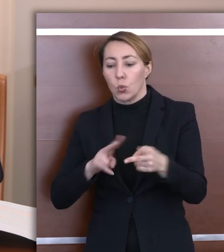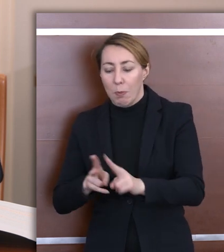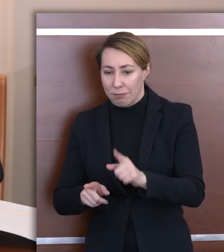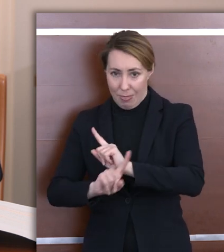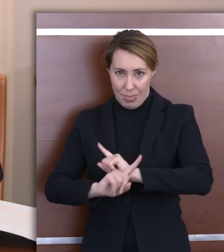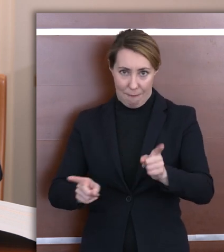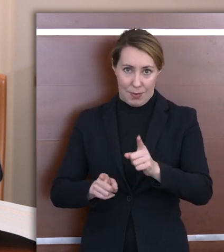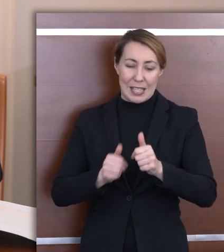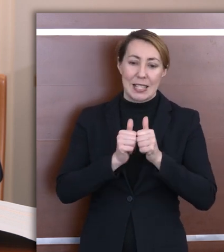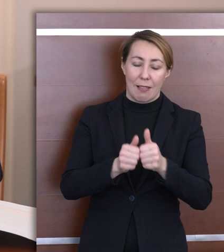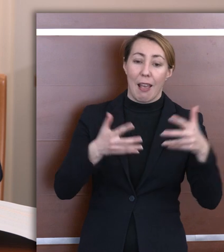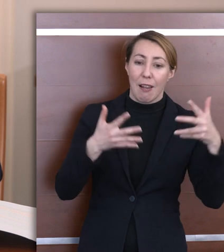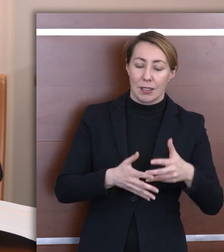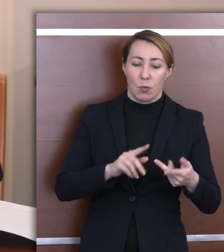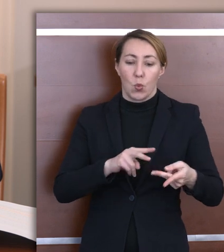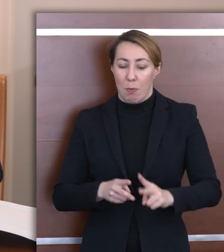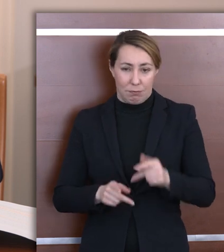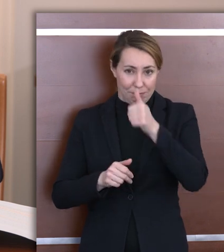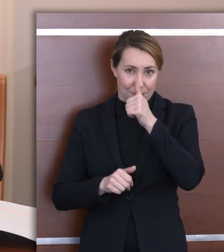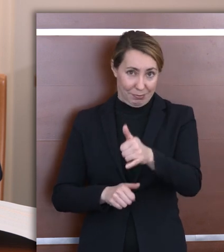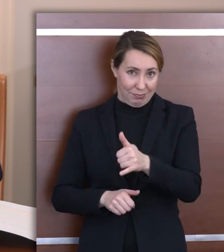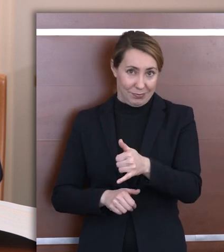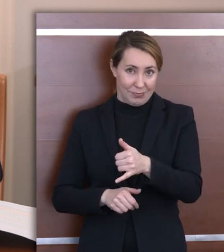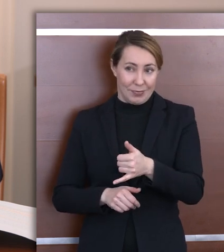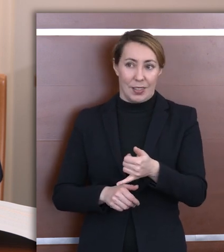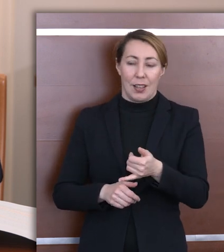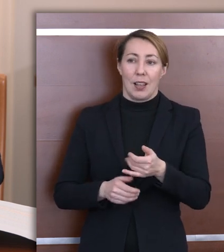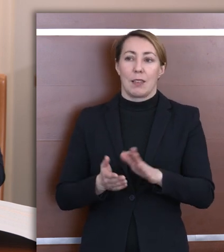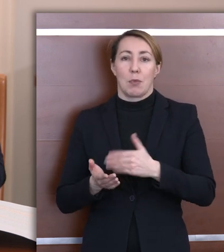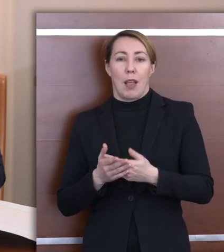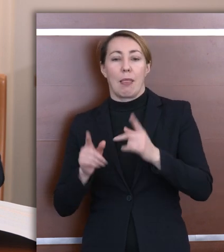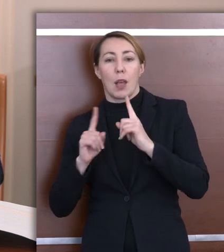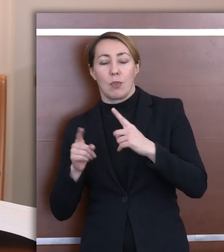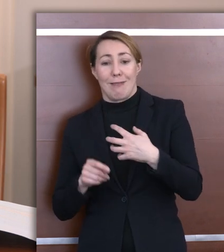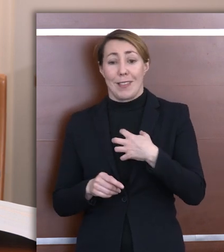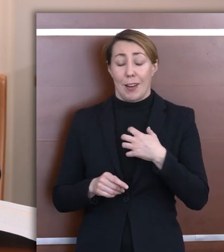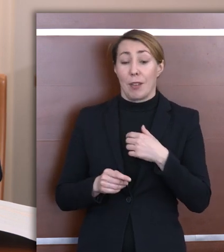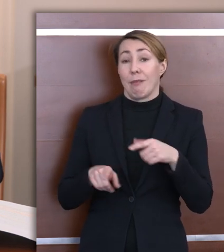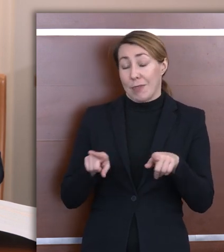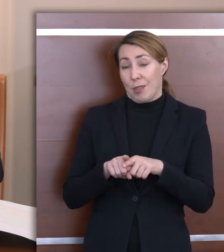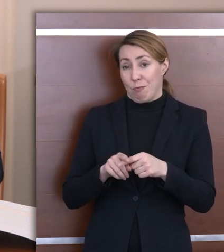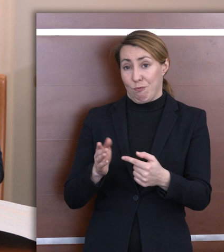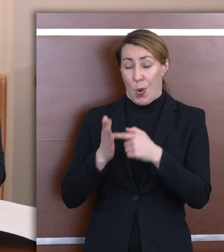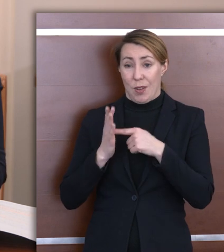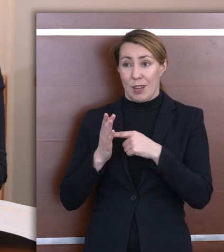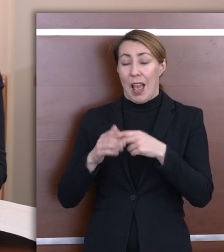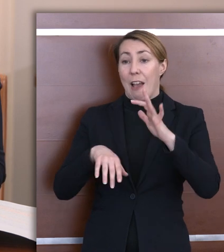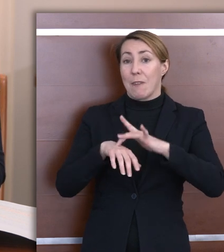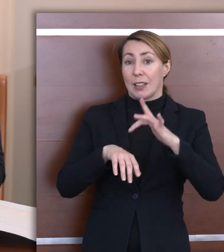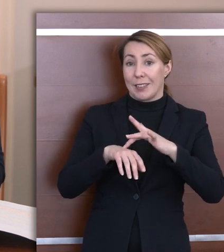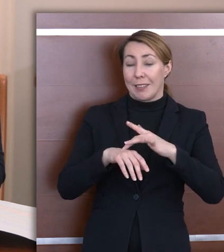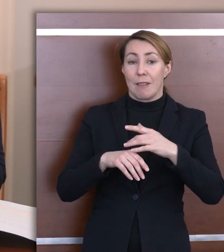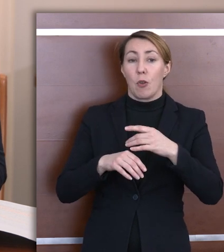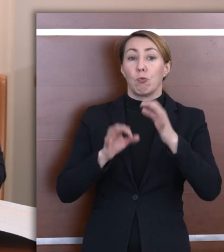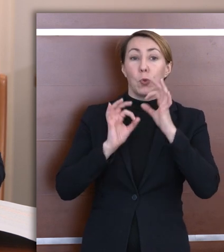egzaminacyjnych na język migowy. Jak nauczyciele czy dyrektorzy szkół w czasie kontroli wskazywali, wyniki egzaminów nie są